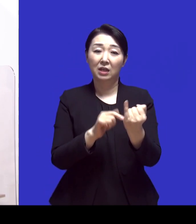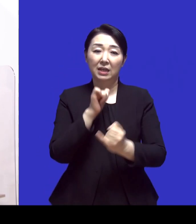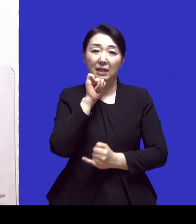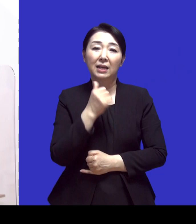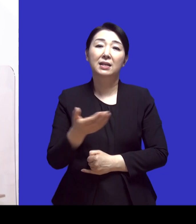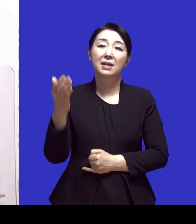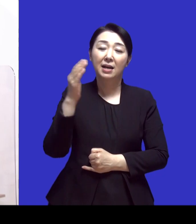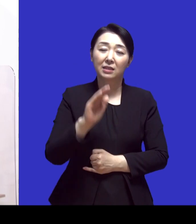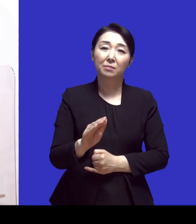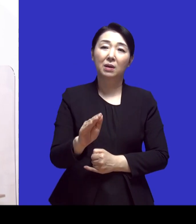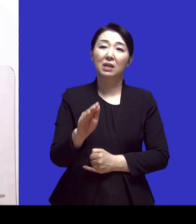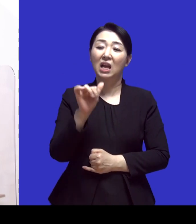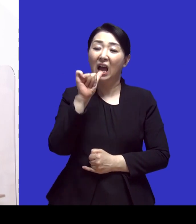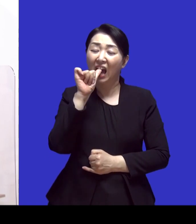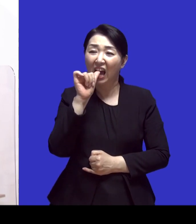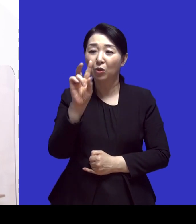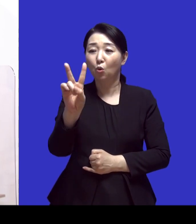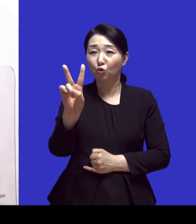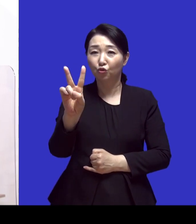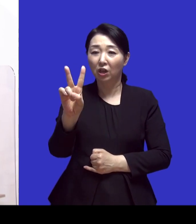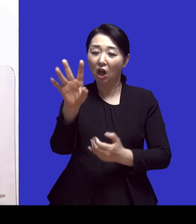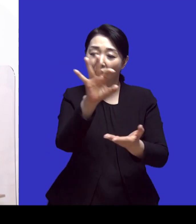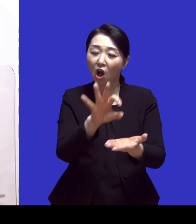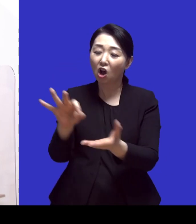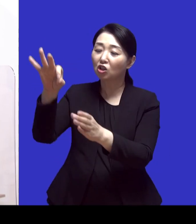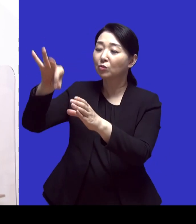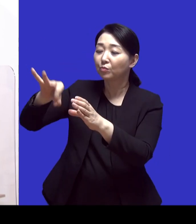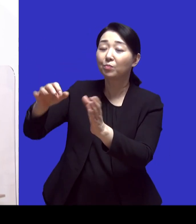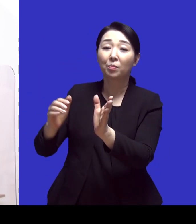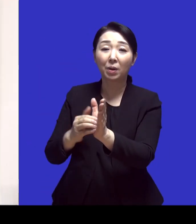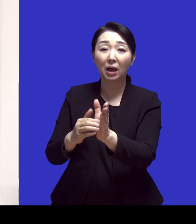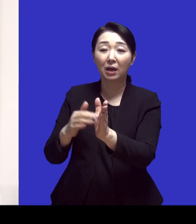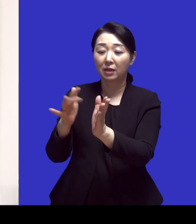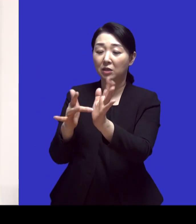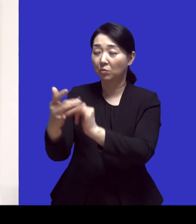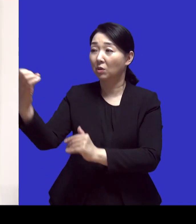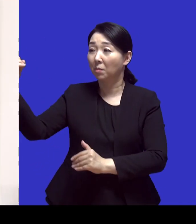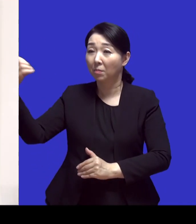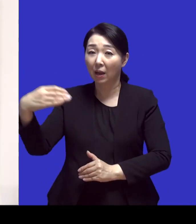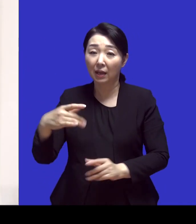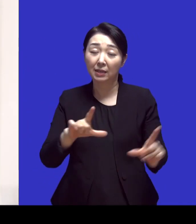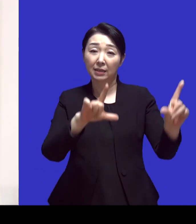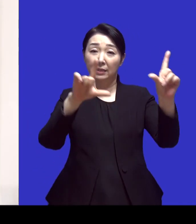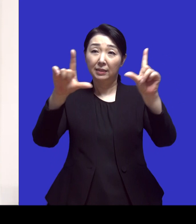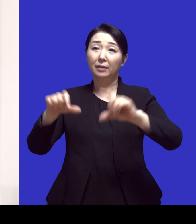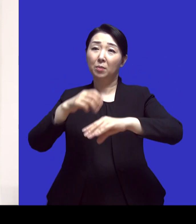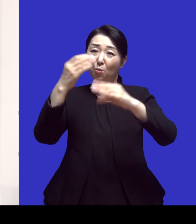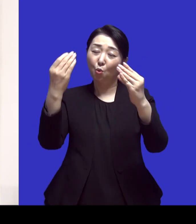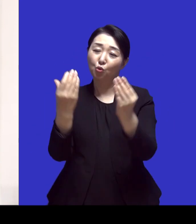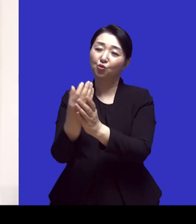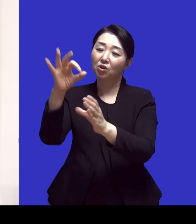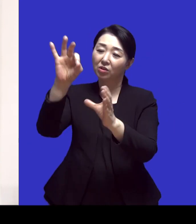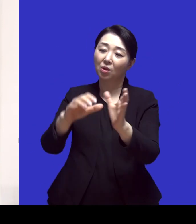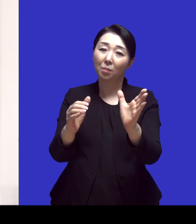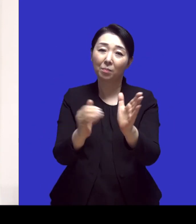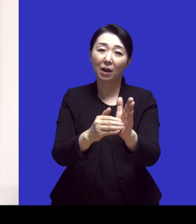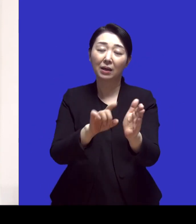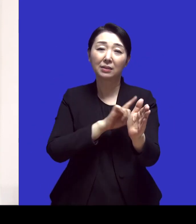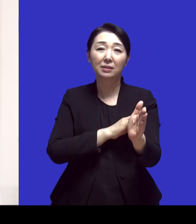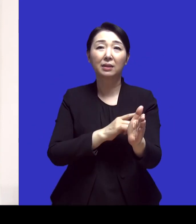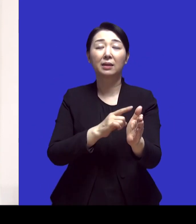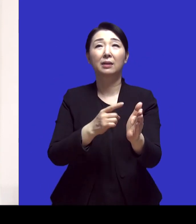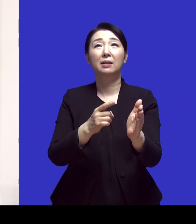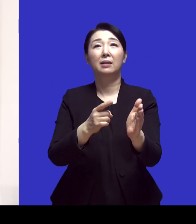헌금 바구니에 넣는데 예수님께서 말씀하시기를 생활비 전부를 넣었기 때문에 가장 많은 것을